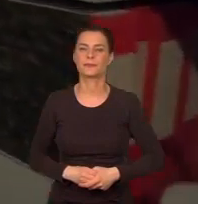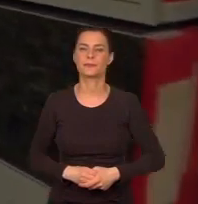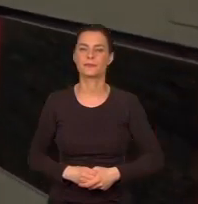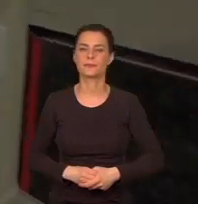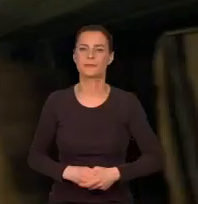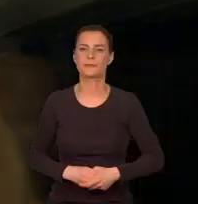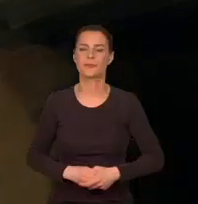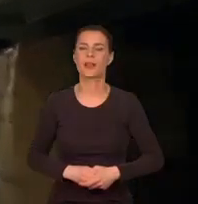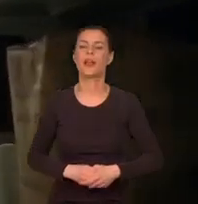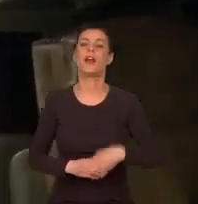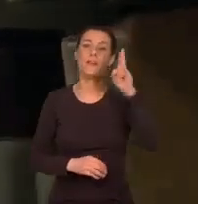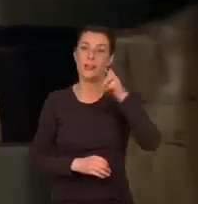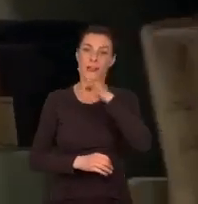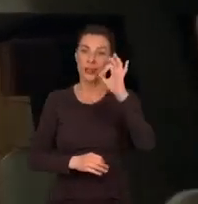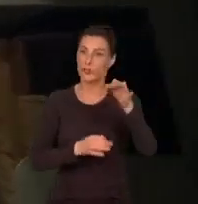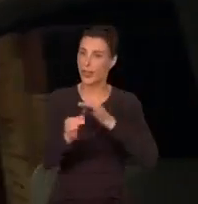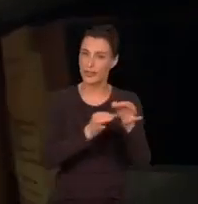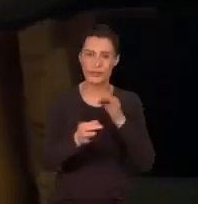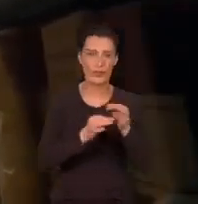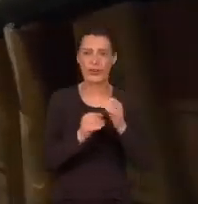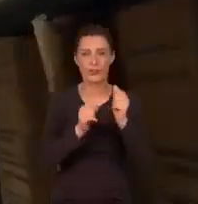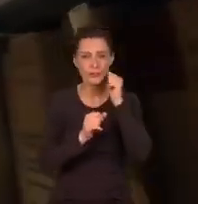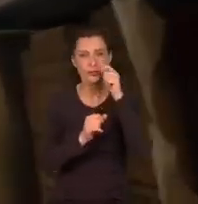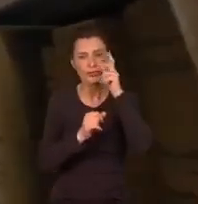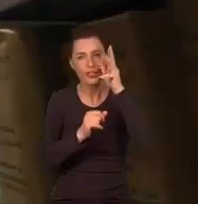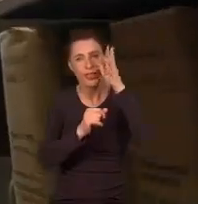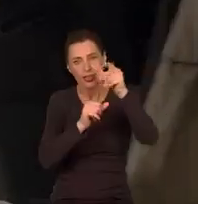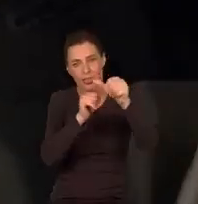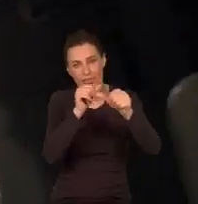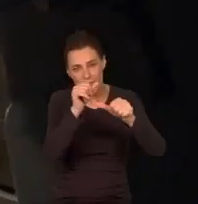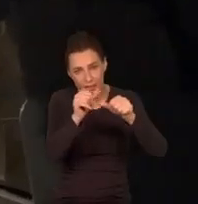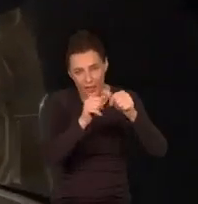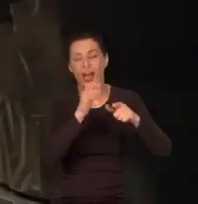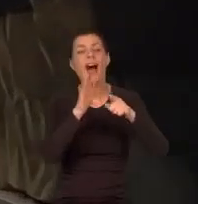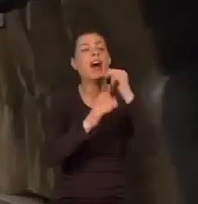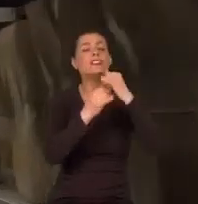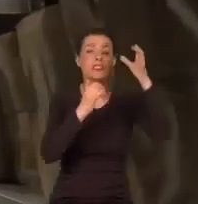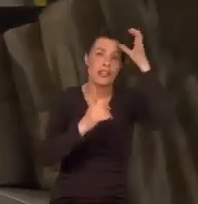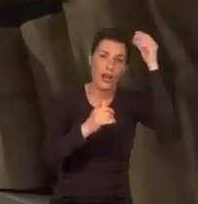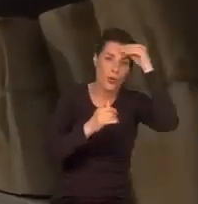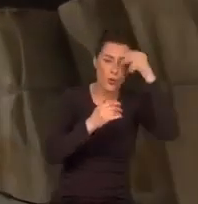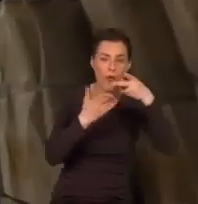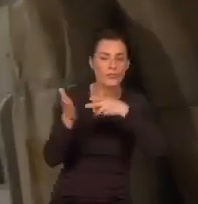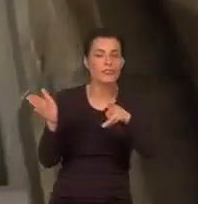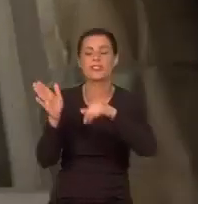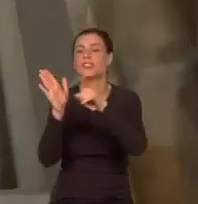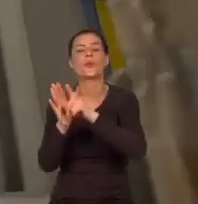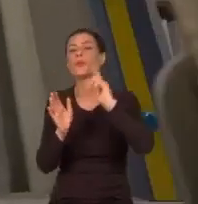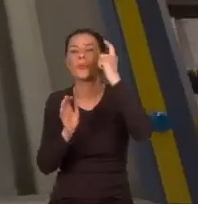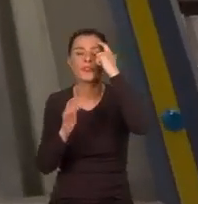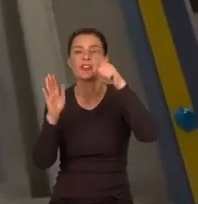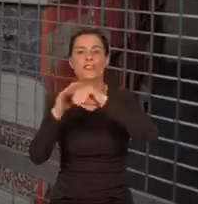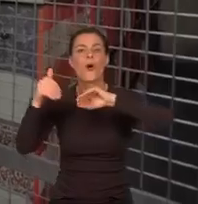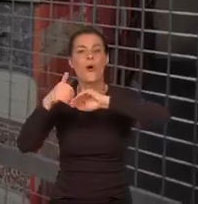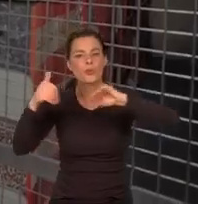Historia Watykanu powstaje dzień po dniu. Czekając na udostępnienie naukowcom, najnowsze stronice historii spoczywają na